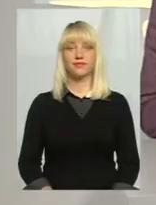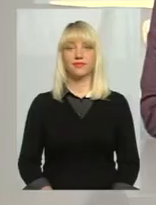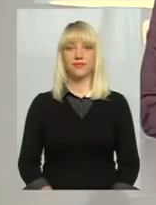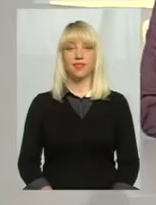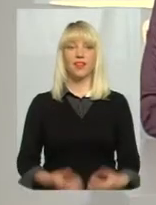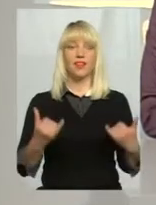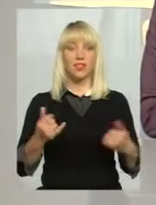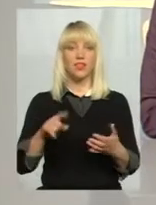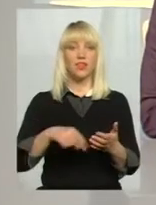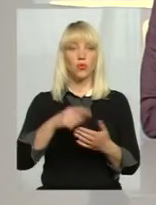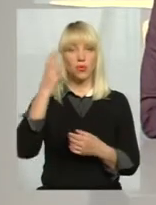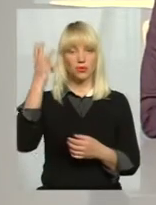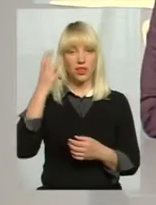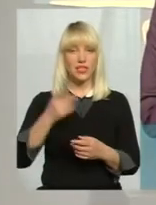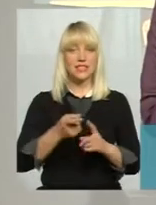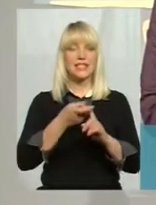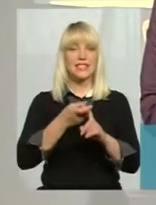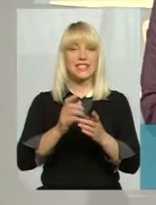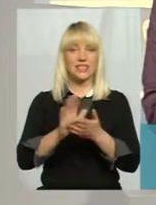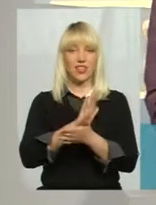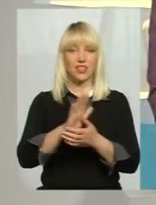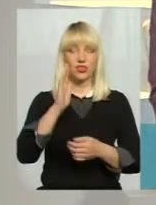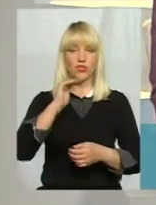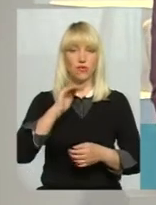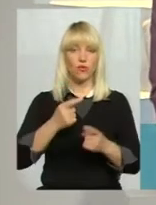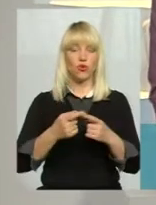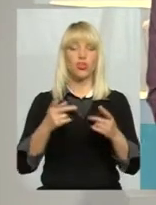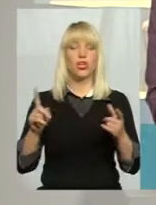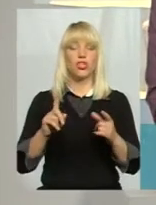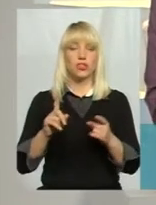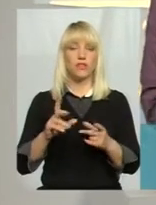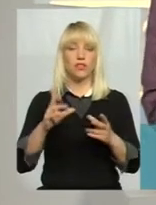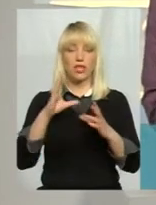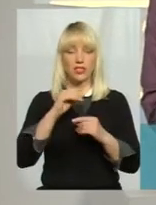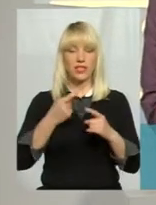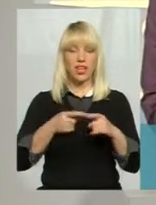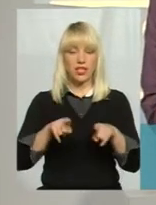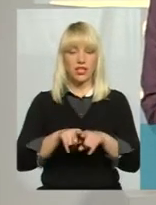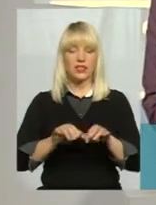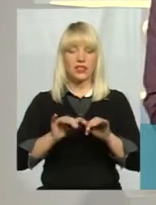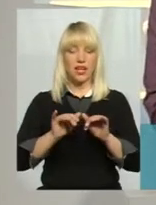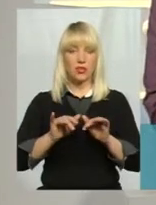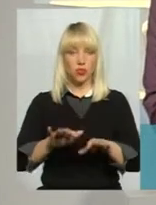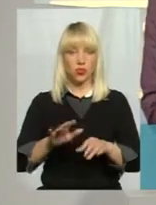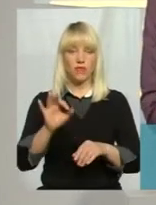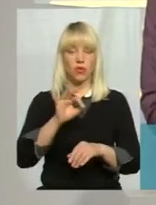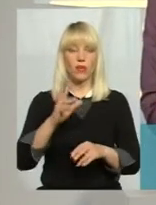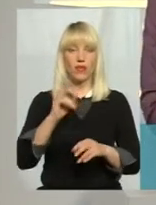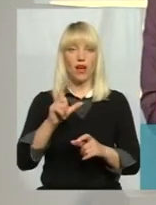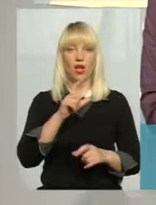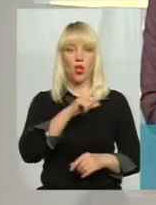Нині у Хмельницькому знезаражували воду. Чи вдаються до подібних заходів в області і як хлорування позначається на